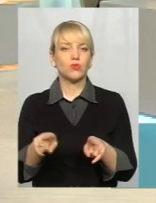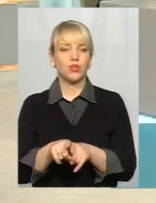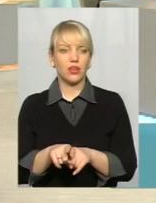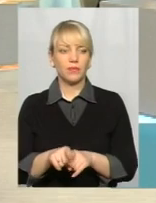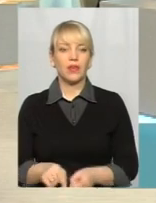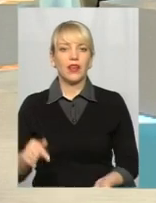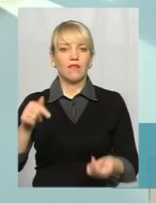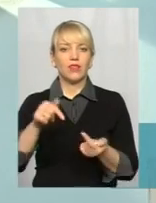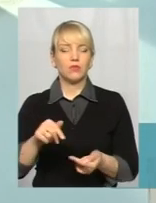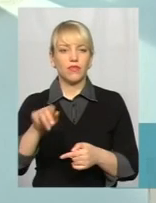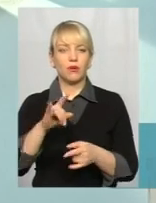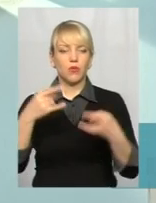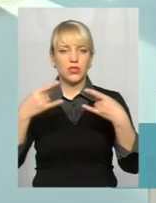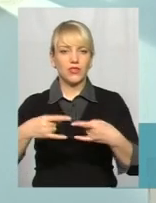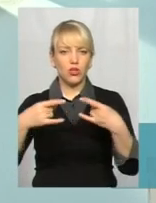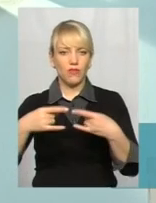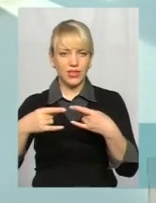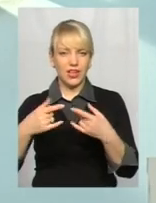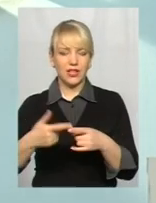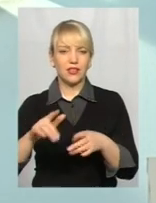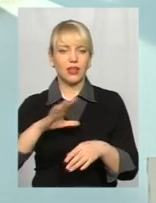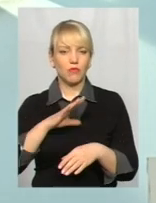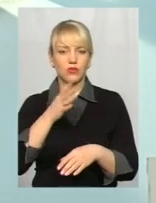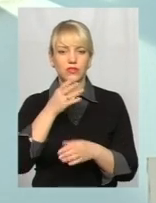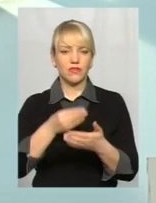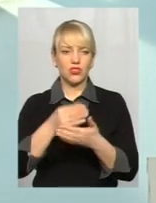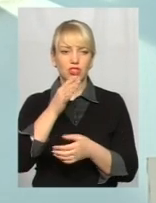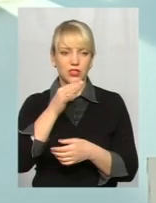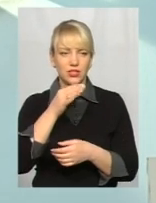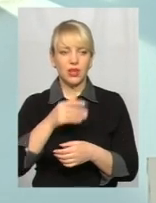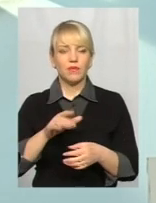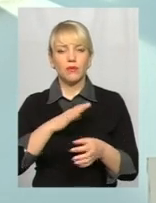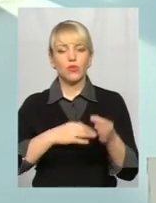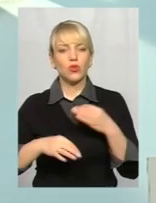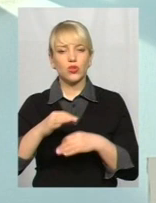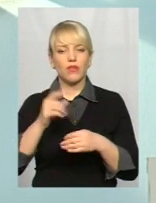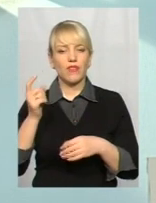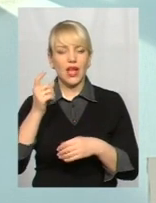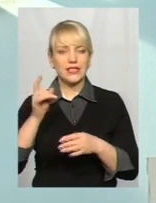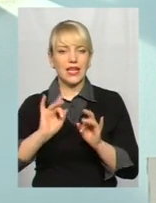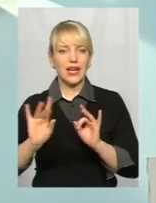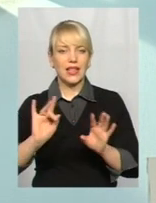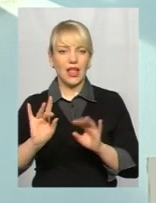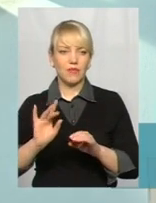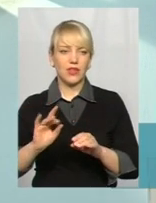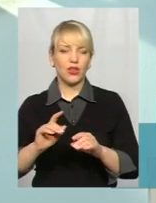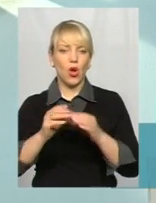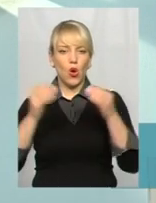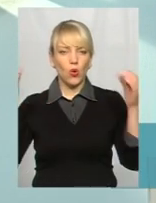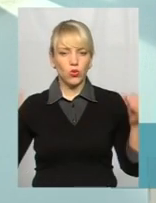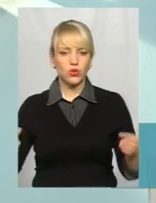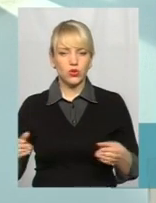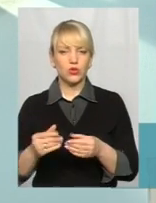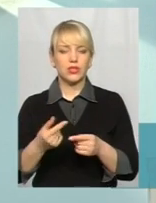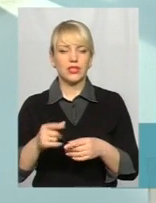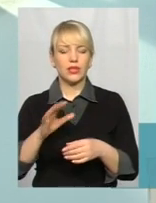відповідно, по світлових екранах були в свій час так само розмови із власниками рекламних конструкцій і з людьми, які